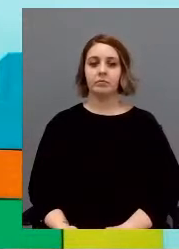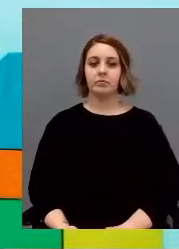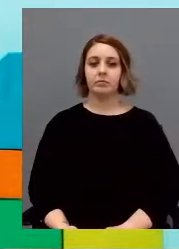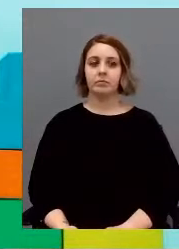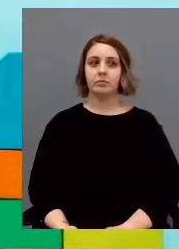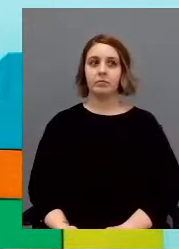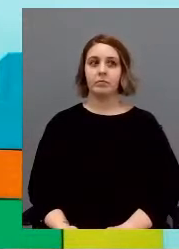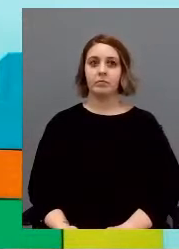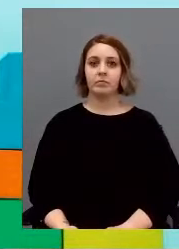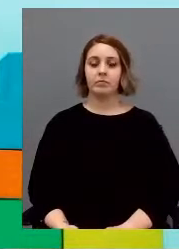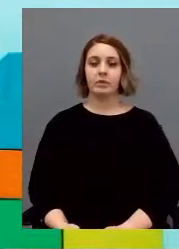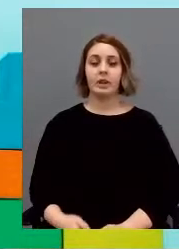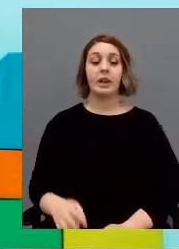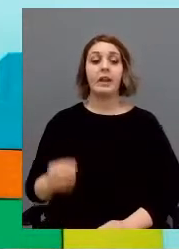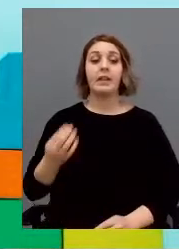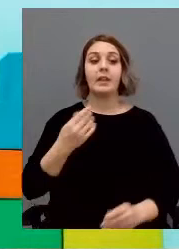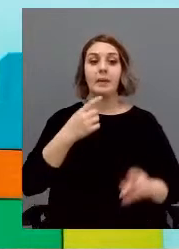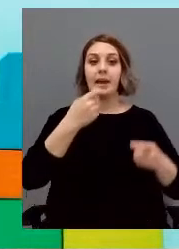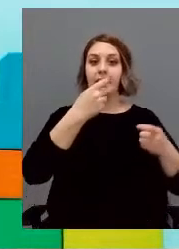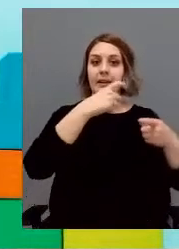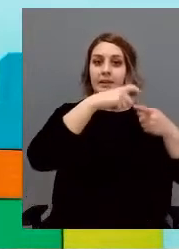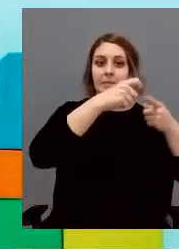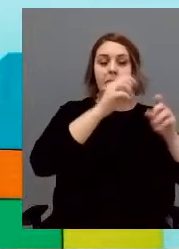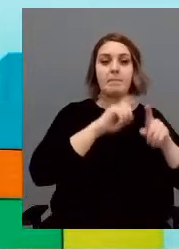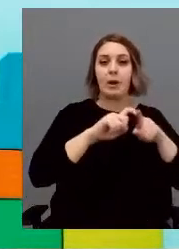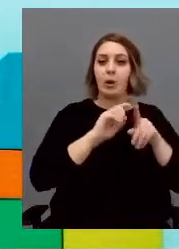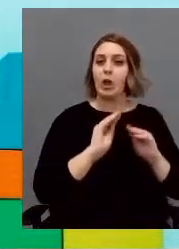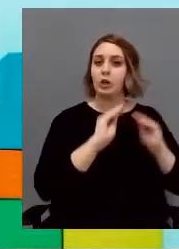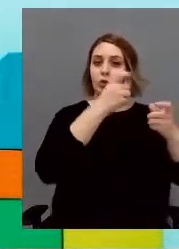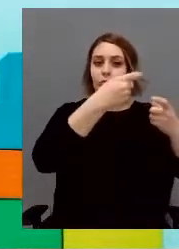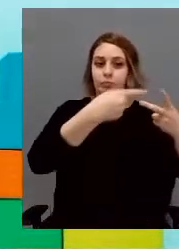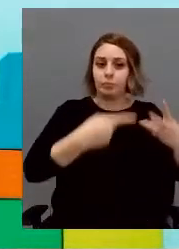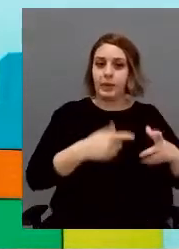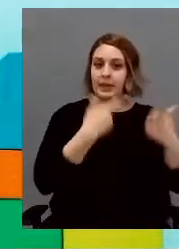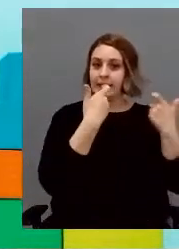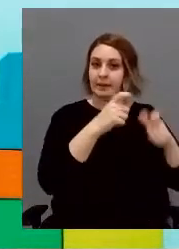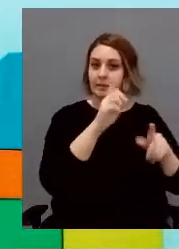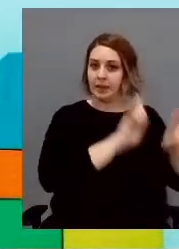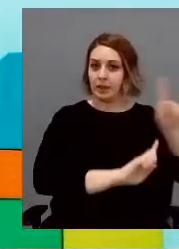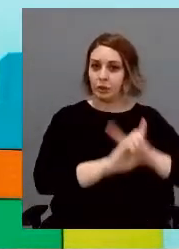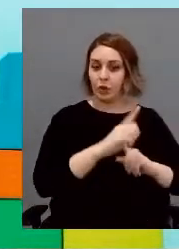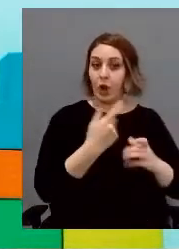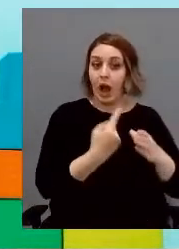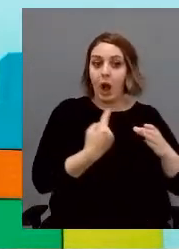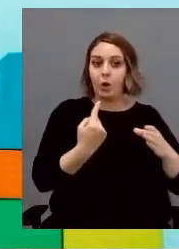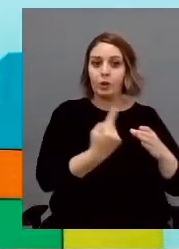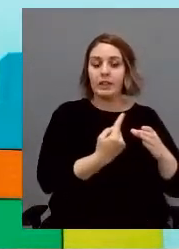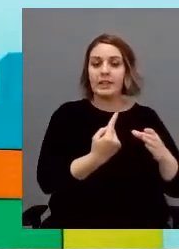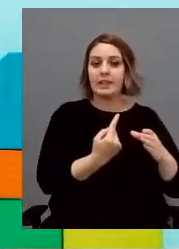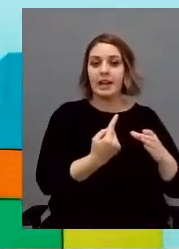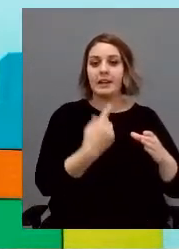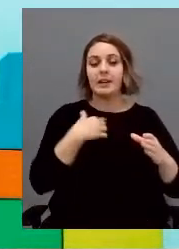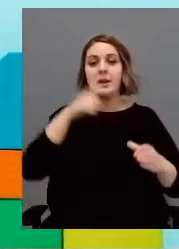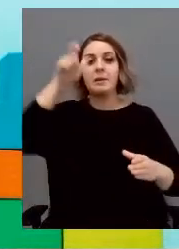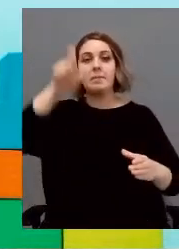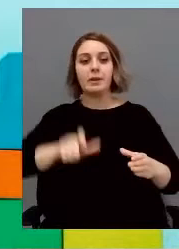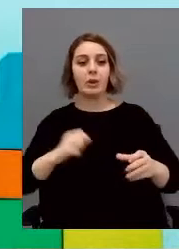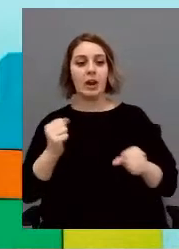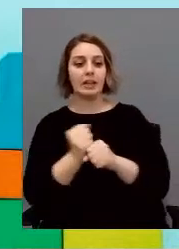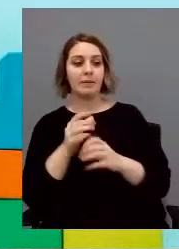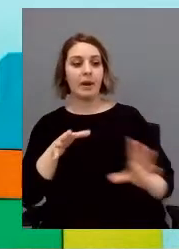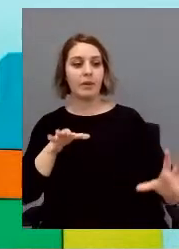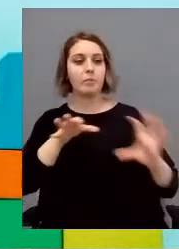tenendo in cuenta tutte queste peculiarità del trastorno rispetto all'autismo, chi trabaja con l'autismo tiene che tenere un profondo